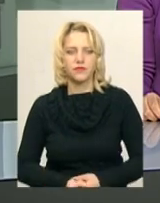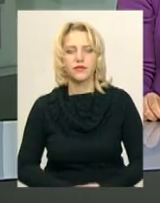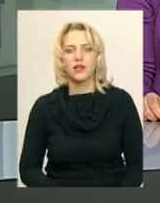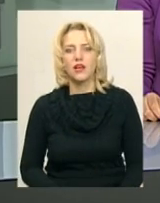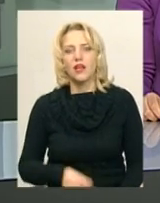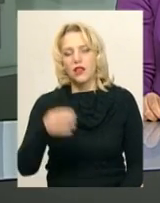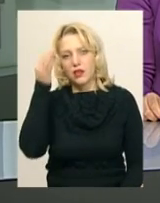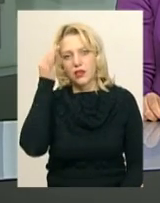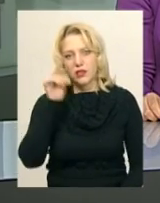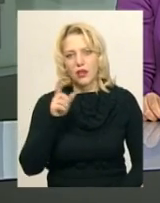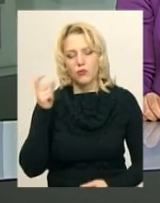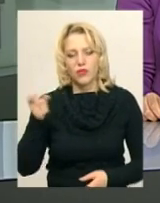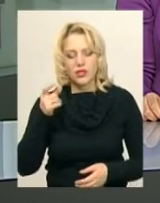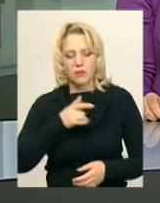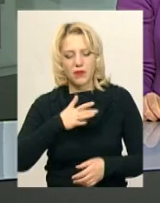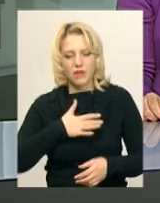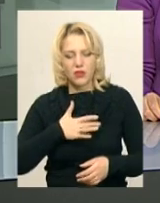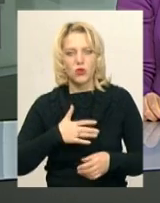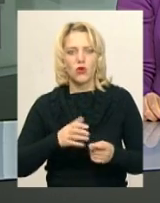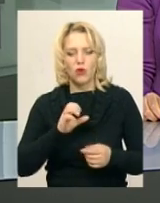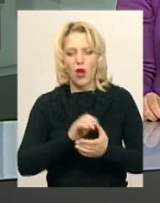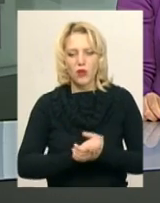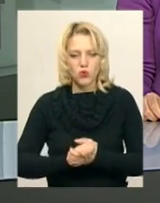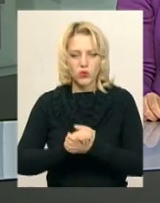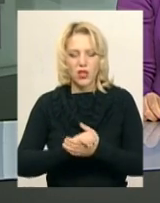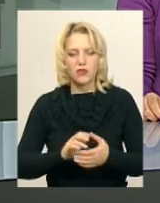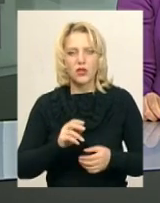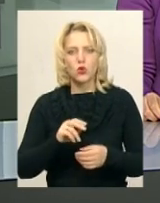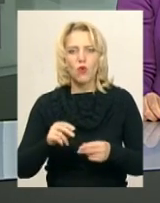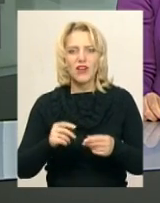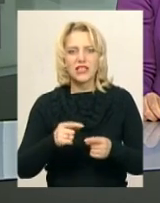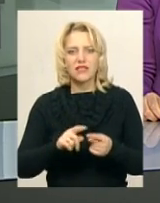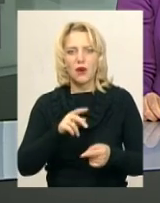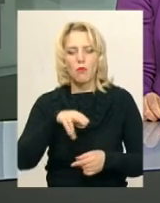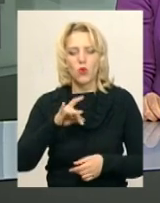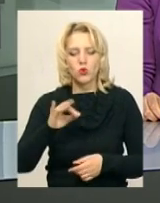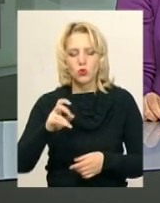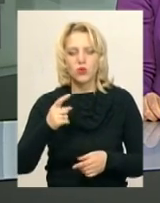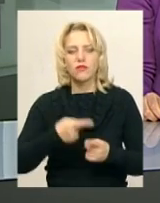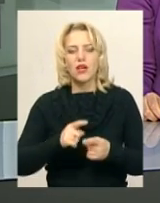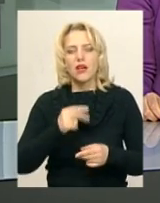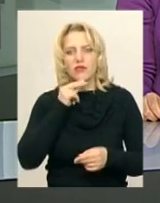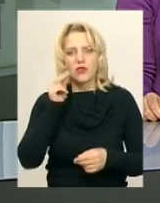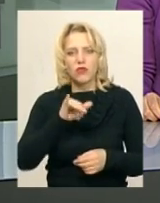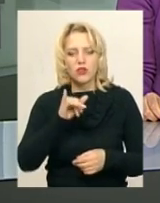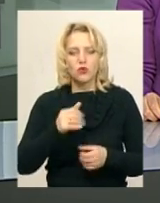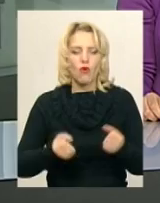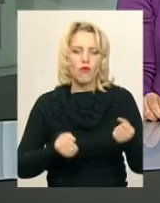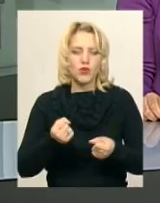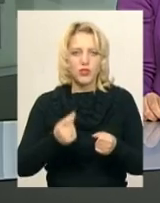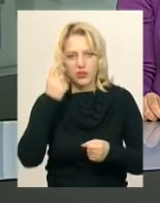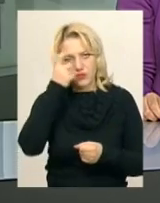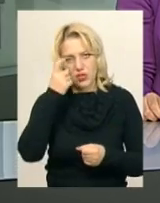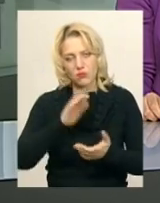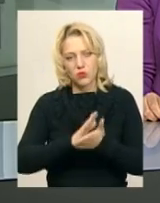Нагадаю, власника приватного акціонерного товариства «Проскур'їв» Івана Рудика підозрюють у водійній транспортним засобом в недверезому стані.